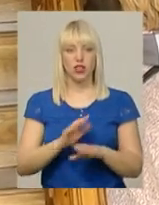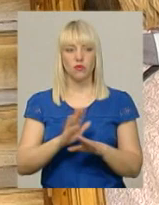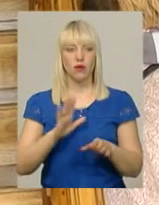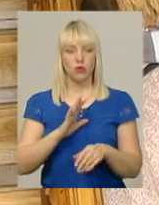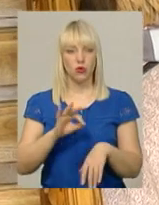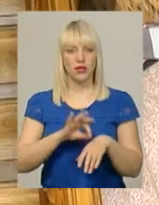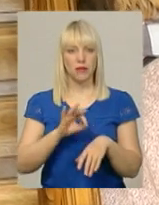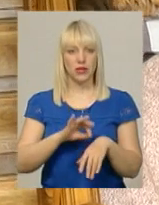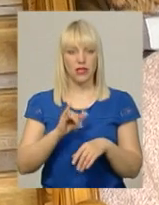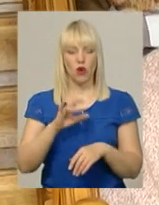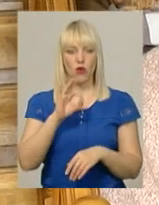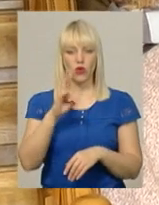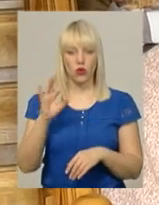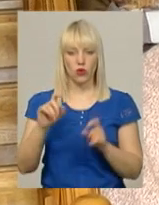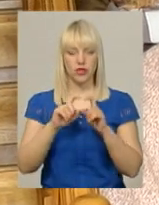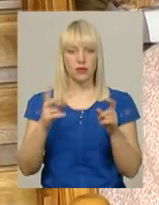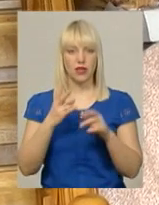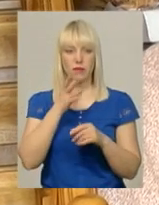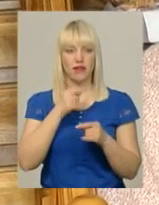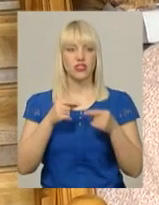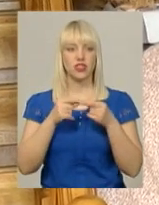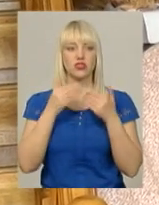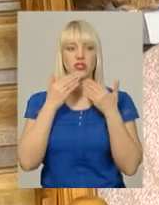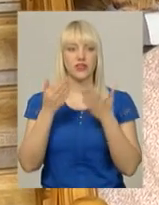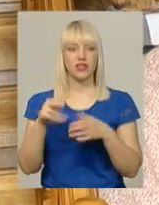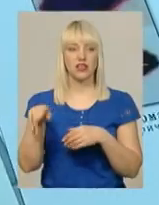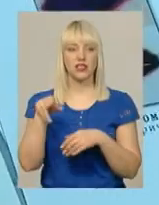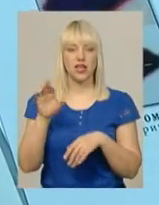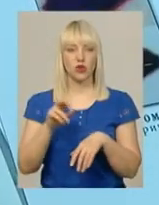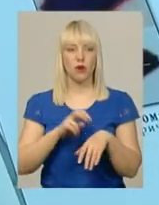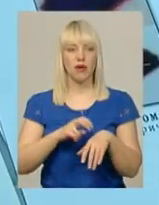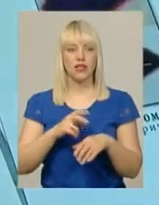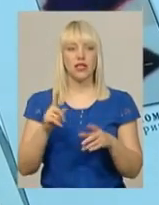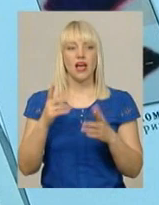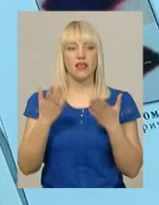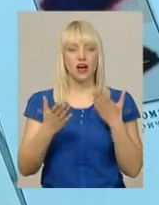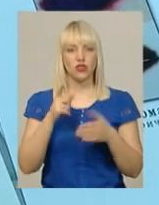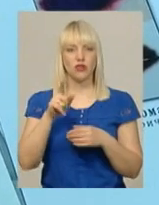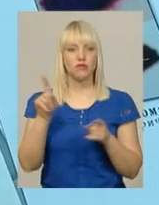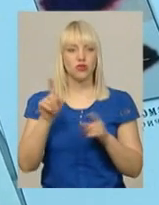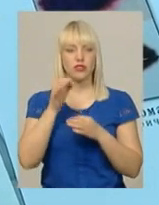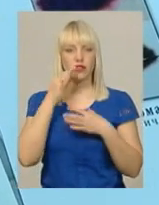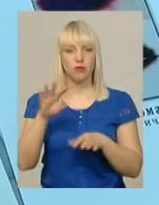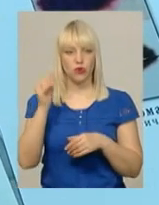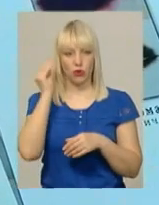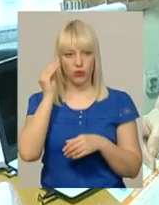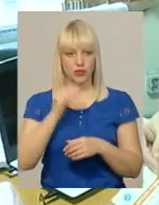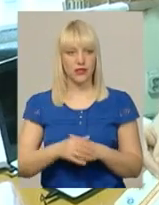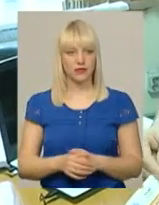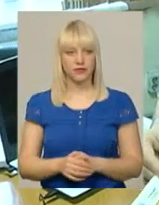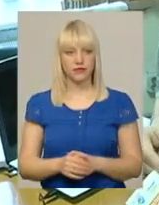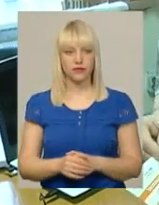пацієнтом онкодиспенсеру, треба вчасно звертатись до медиків, якщо родимка здалась підозрілою, пояснює лікар-онколог Вадим Бойко.